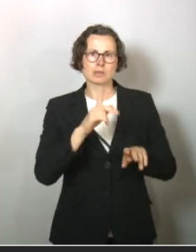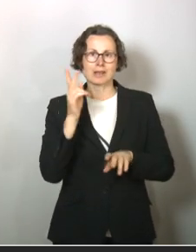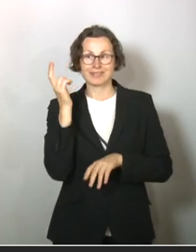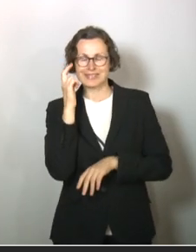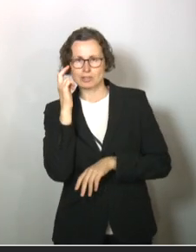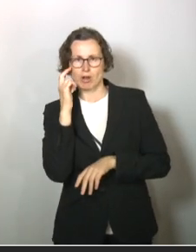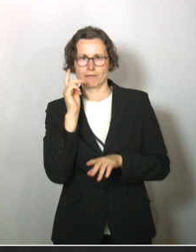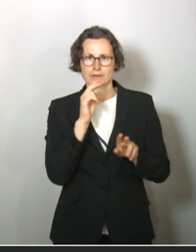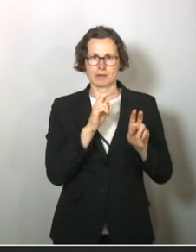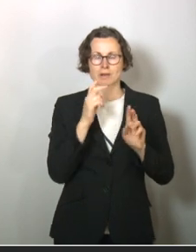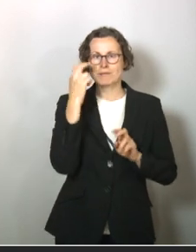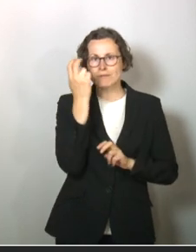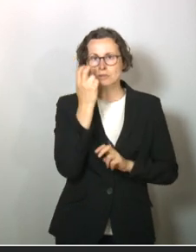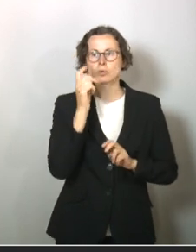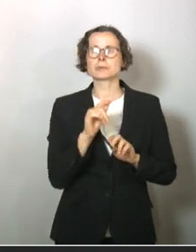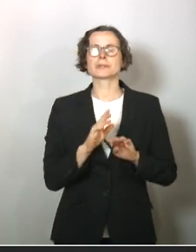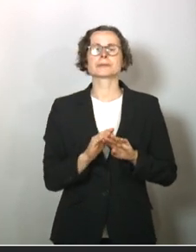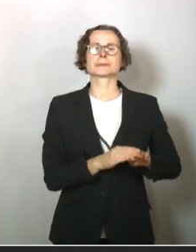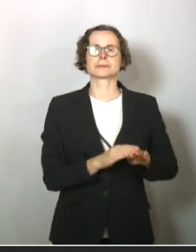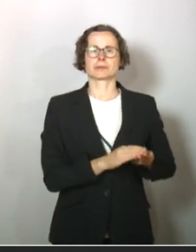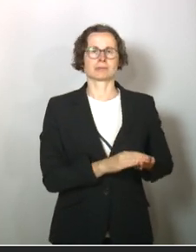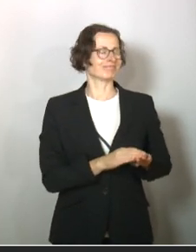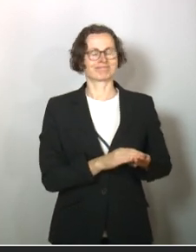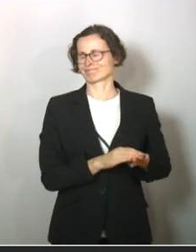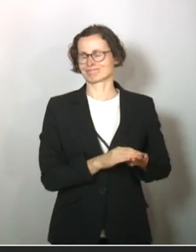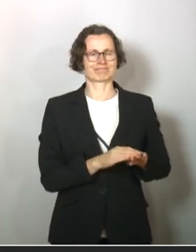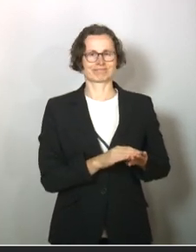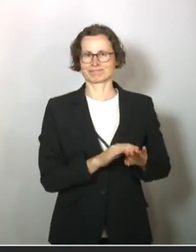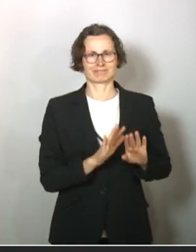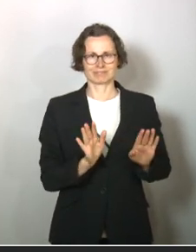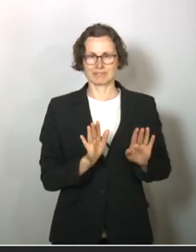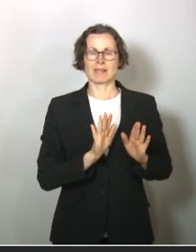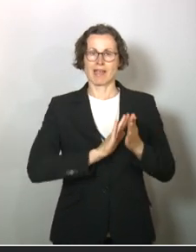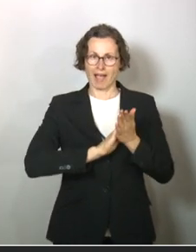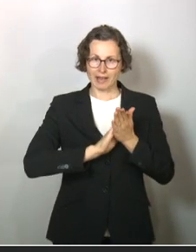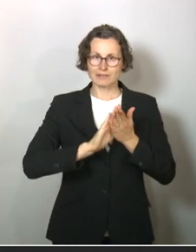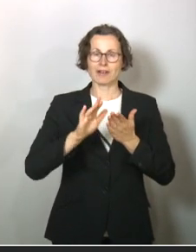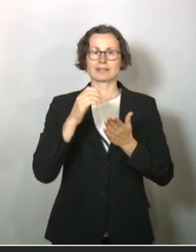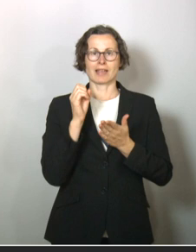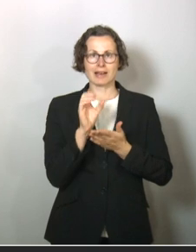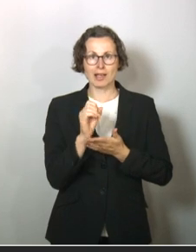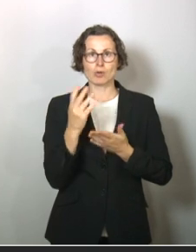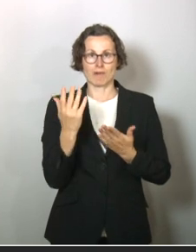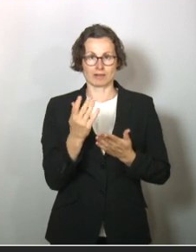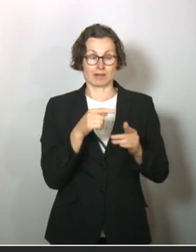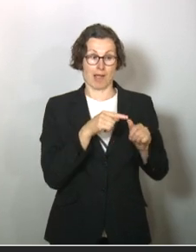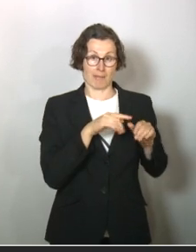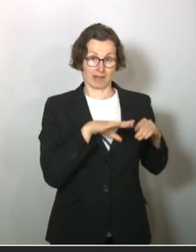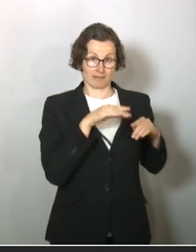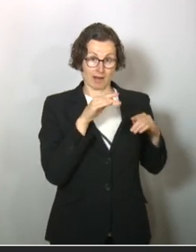Wissenschaft hinein, die versucht, das wegzuerklären. Das funktioniert nicht. Das simpelste Erklärung ist, die Leute haben einen Schreck bekommen.